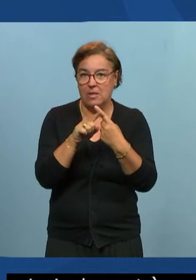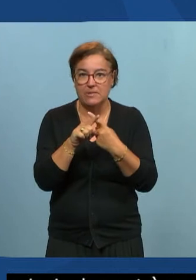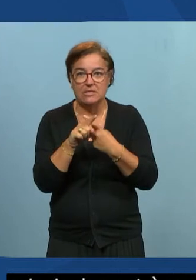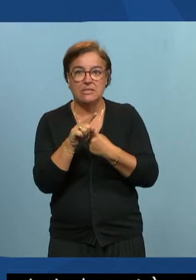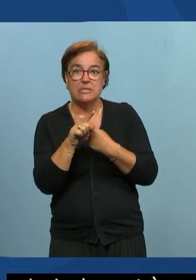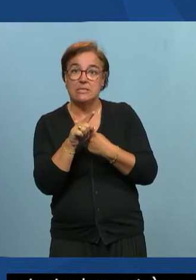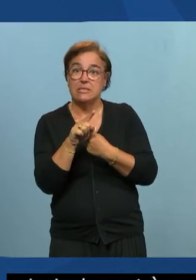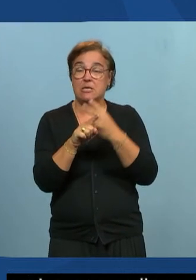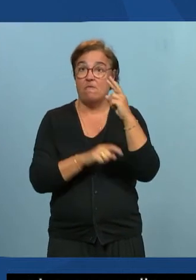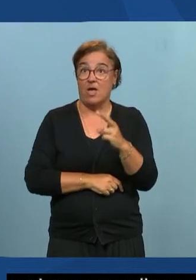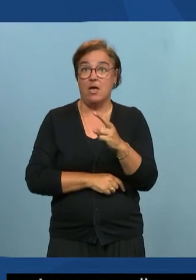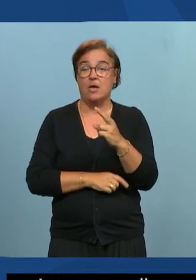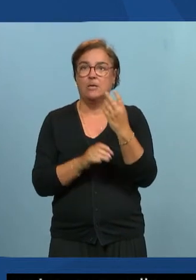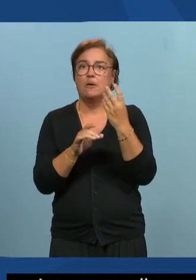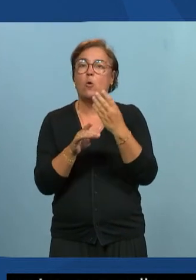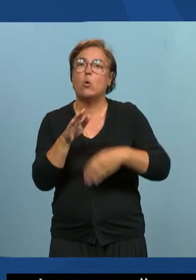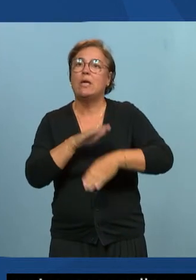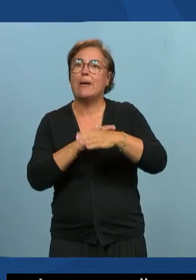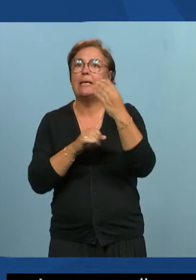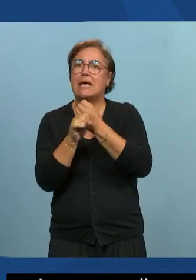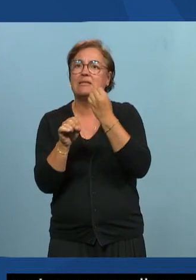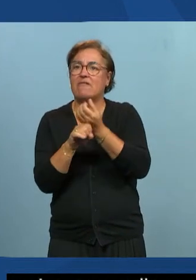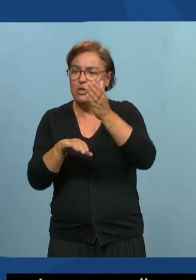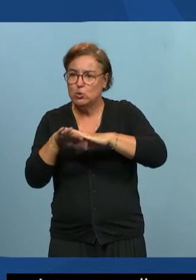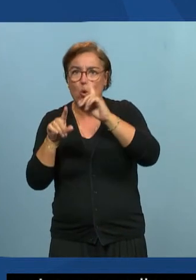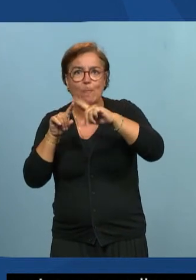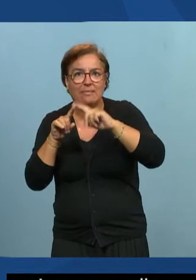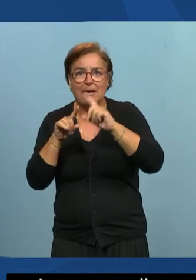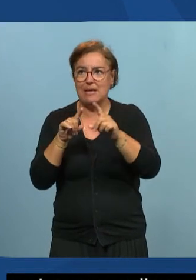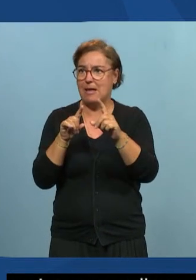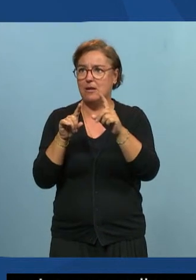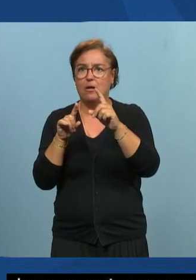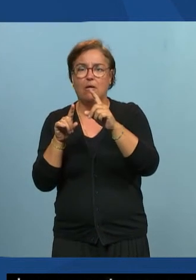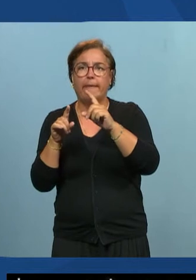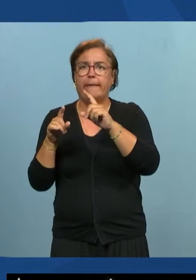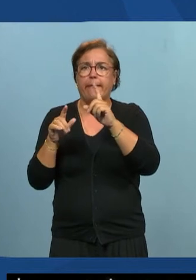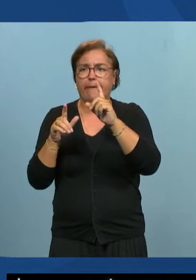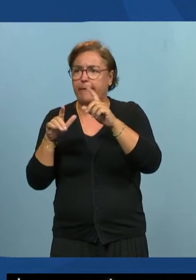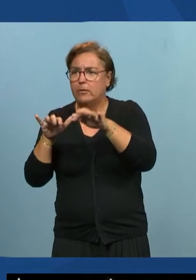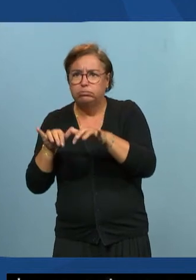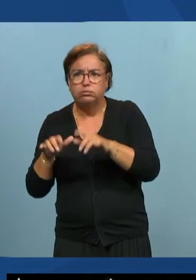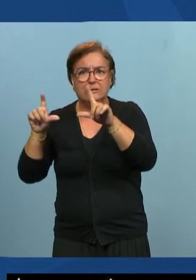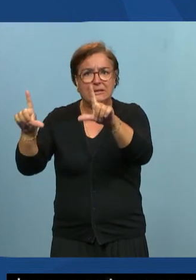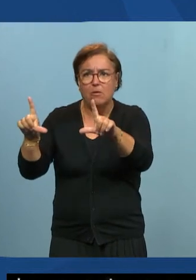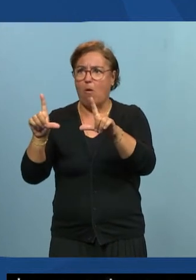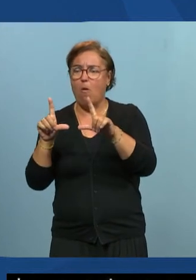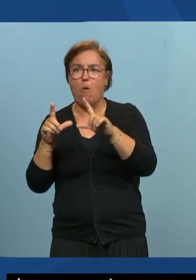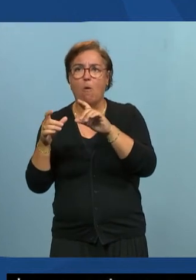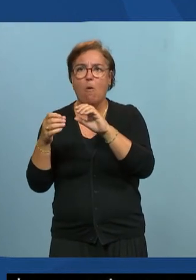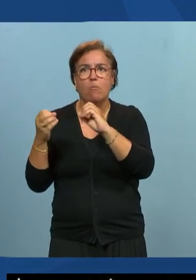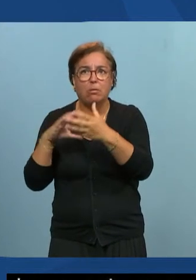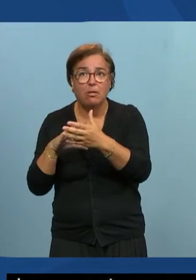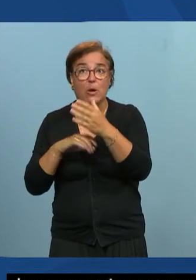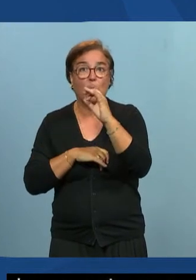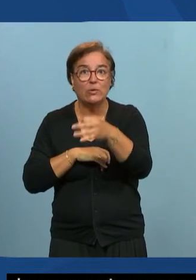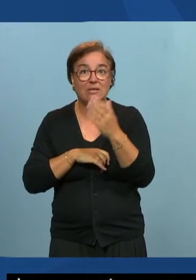essentiellement sur les interfaces a un travail sur des vraies questions autour de toute l'expérience utilisateur dans sa globalité, y compris dans la